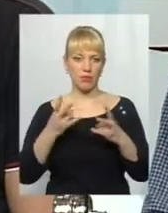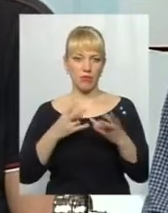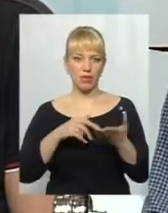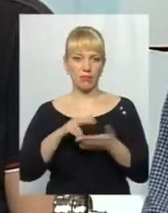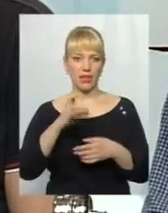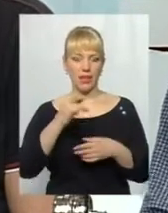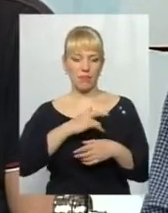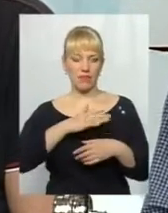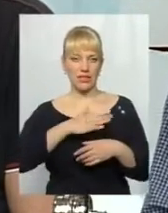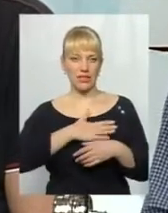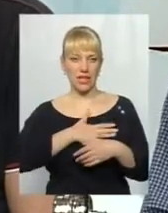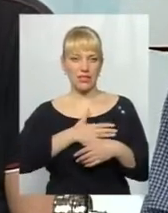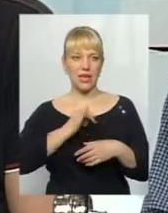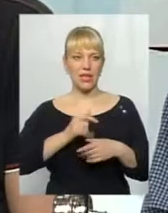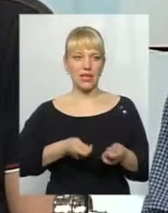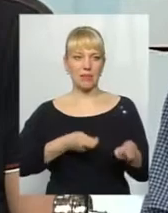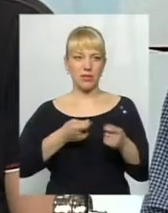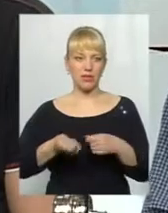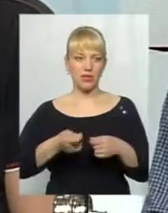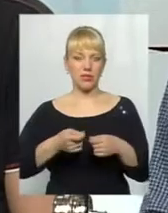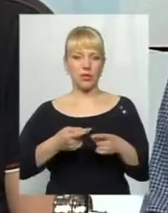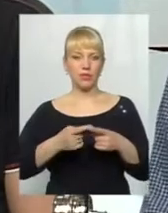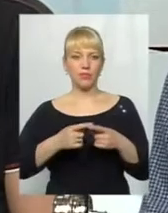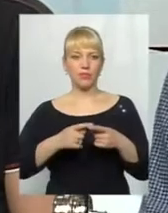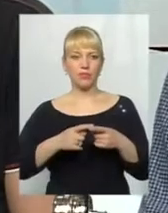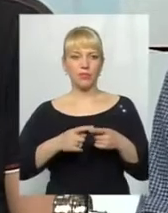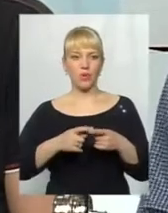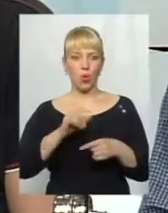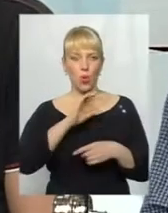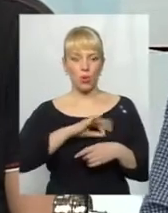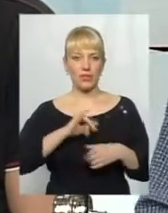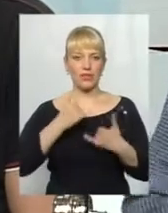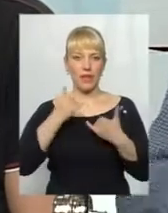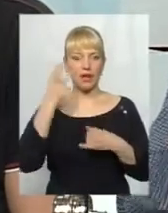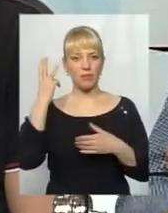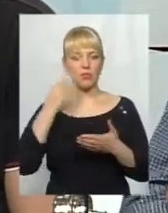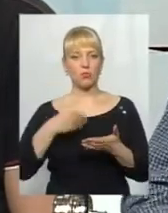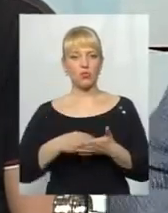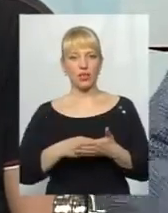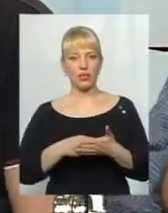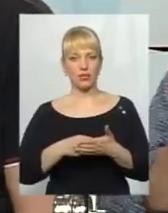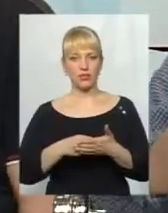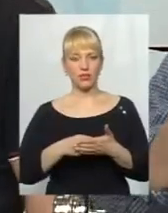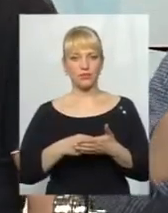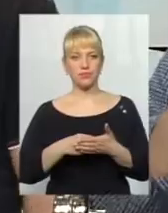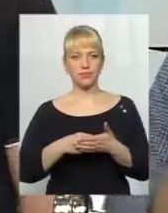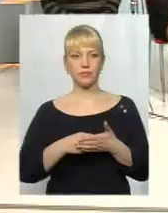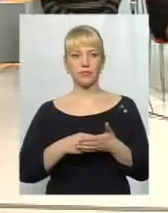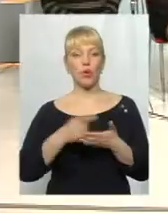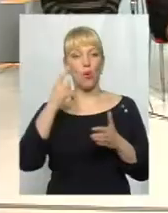приватизацію і принести останню кормість Хмельницькому бюджету. Максимально прозоро, за